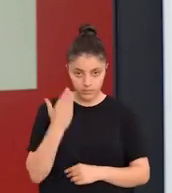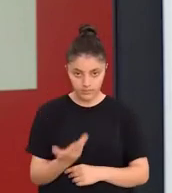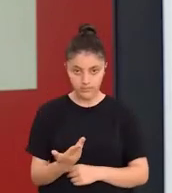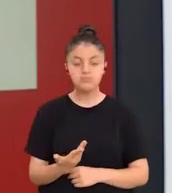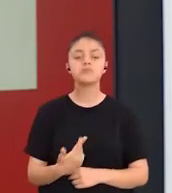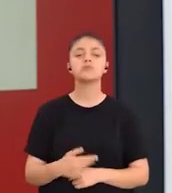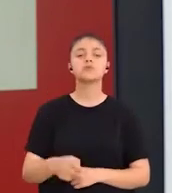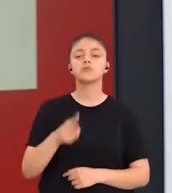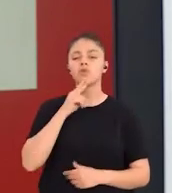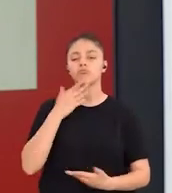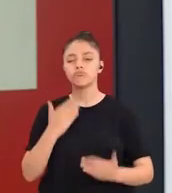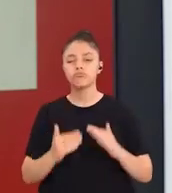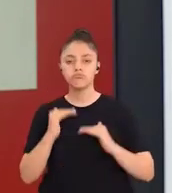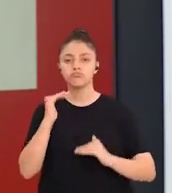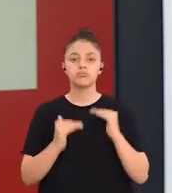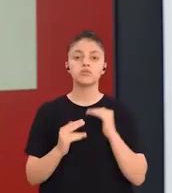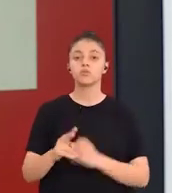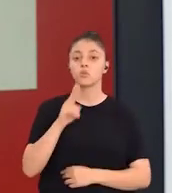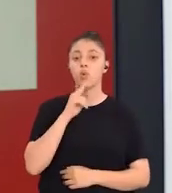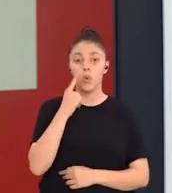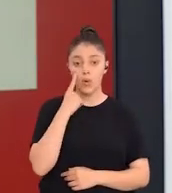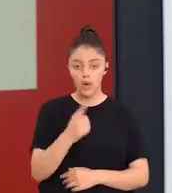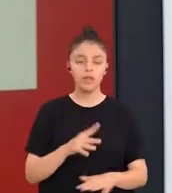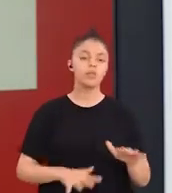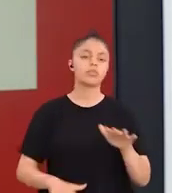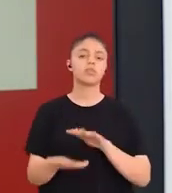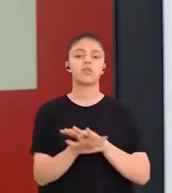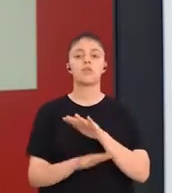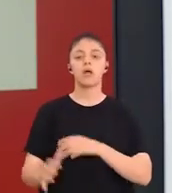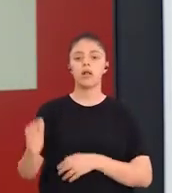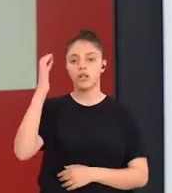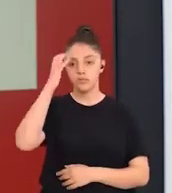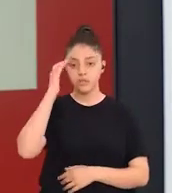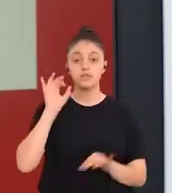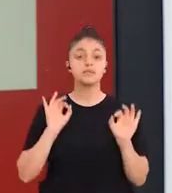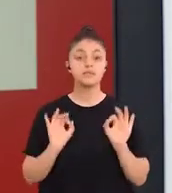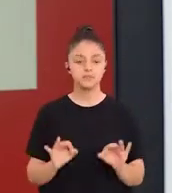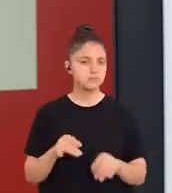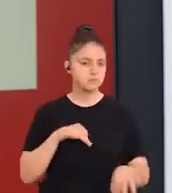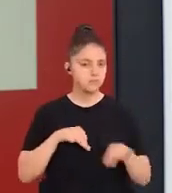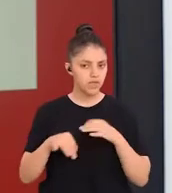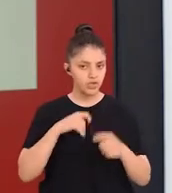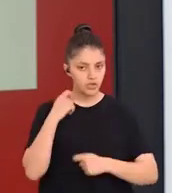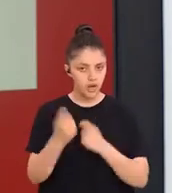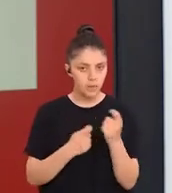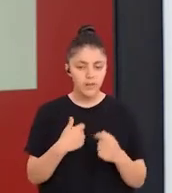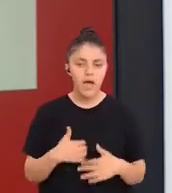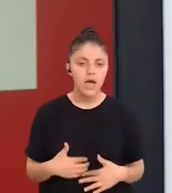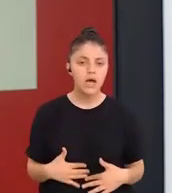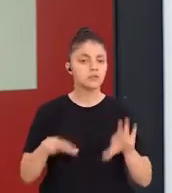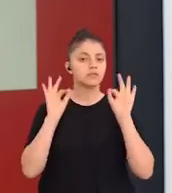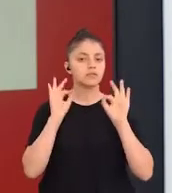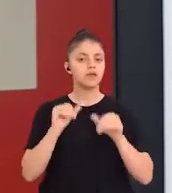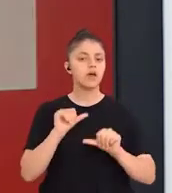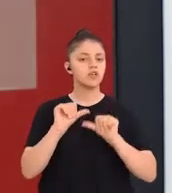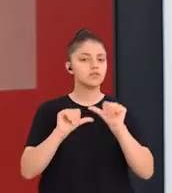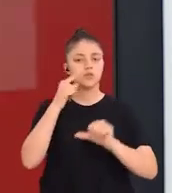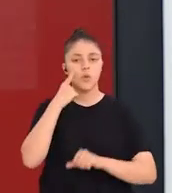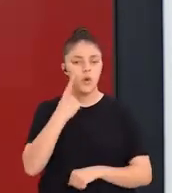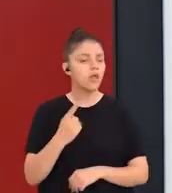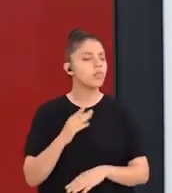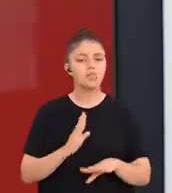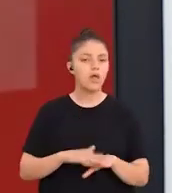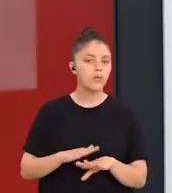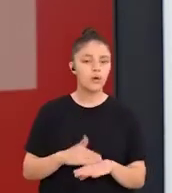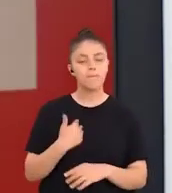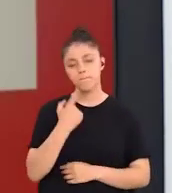ölçme ve değerlendirme süreçlerine temel teşkil eder. Şimdi tasarının hazırlanması aşamasında